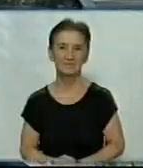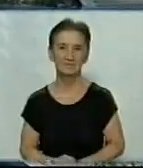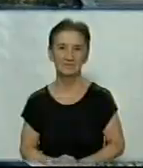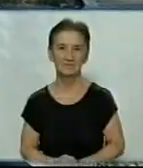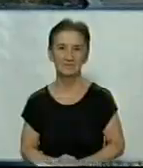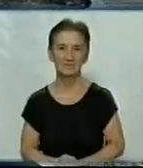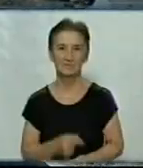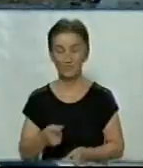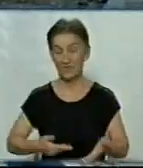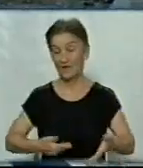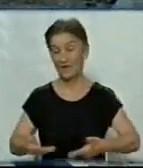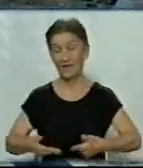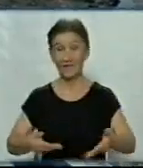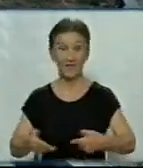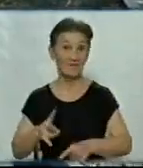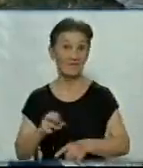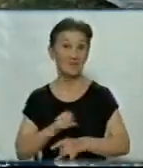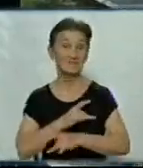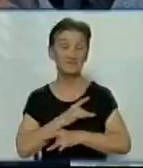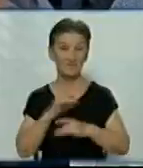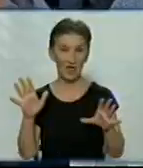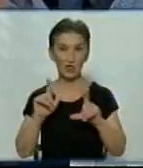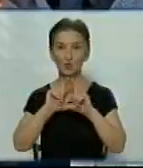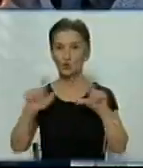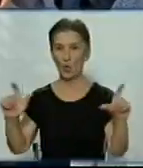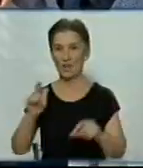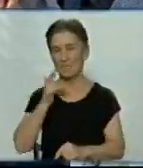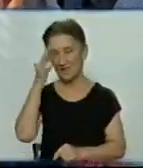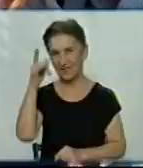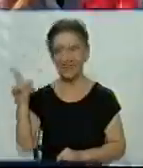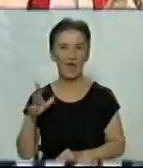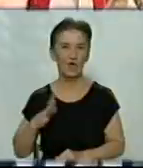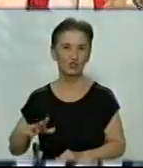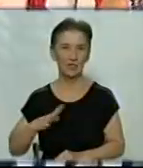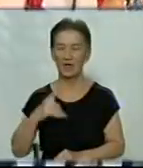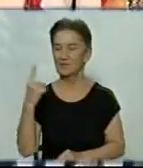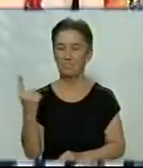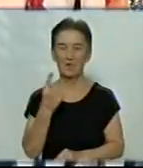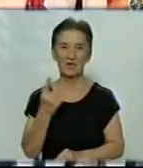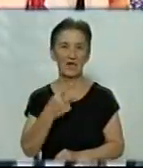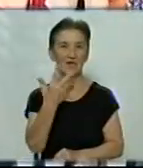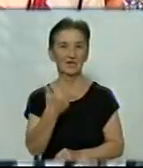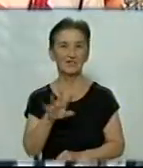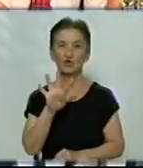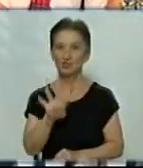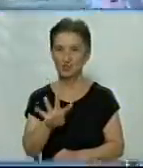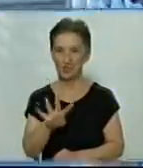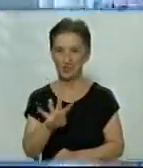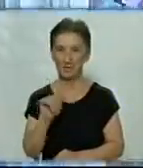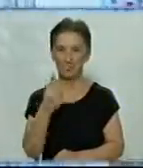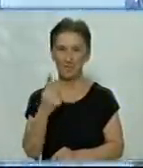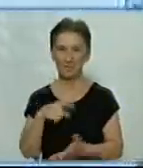Йде на свято першого дзвоника до школи «Мрія». Тут на неї чекають її перші учні – 34 першокласника.